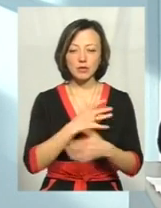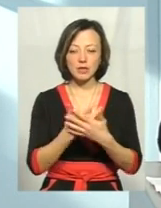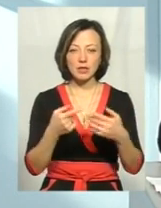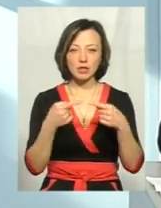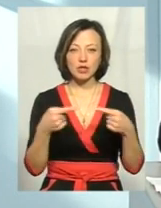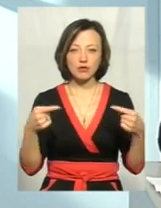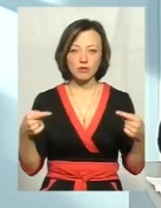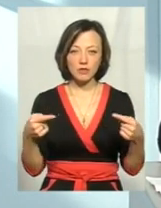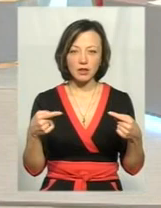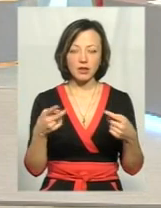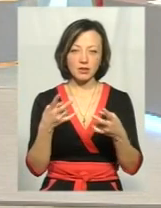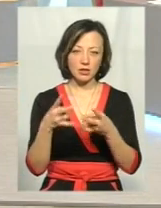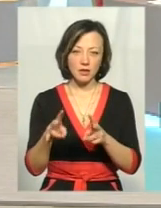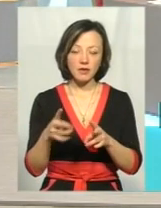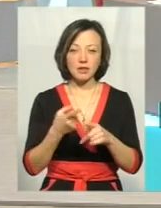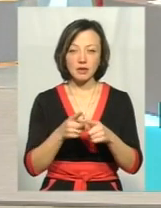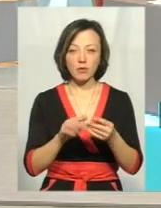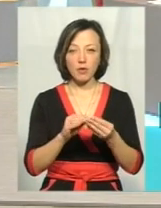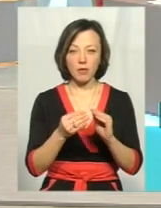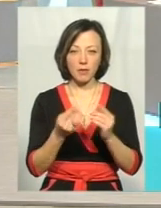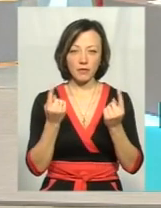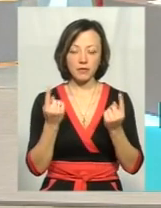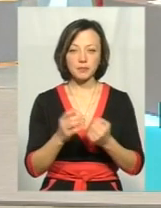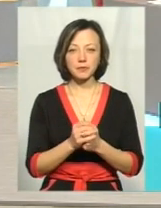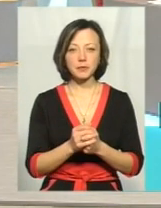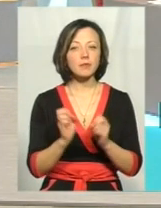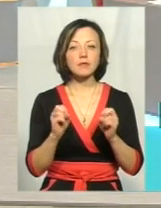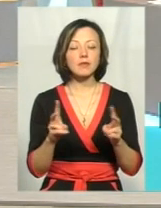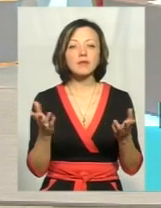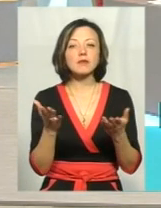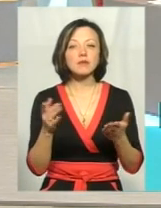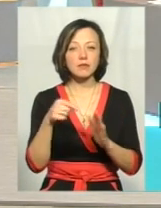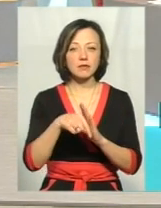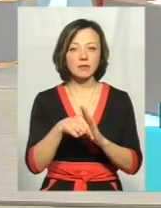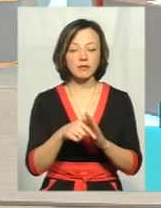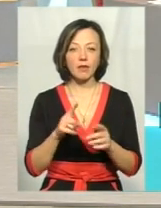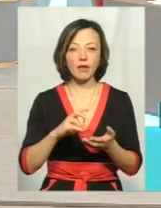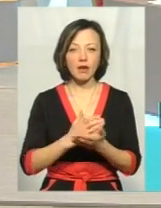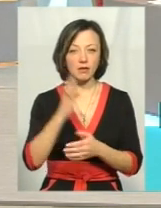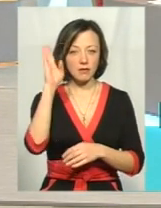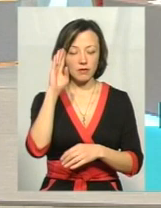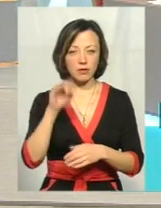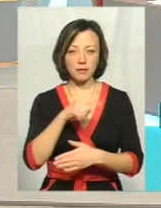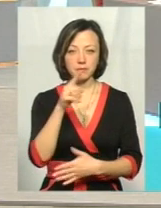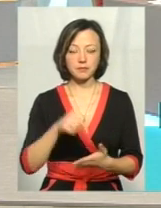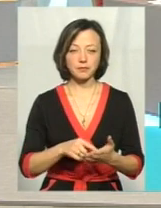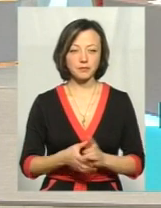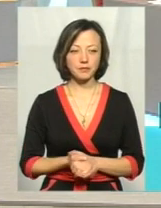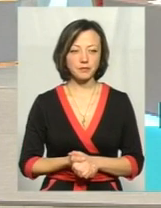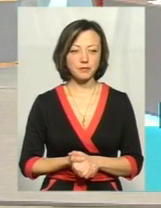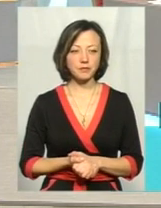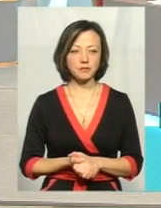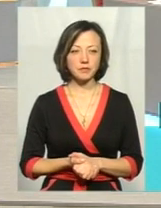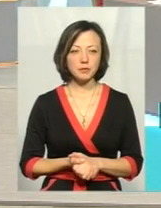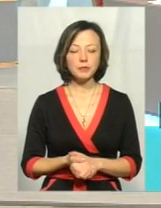речовини в односні горизонти. Це проблема із проблем. А яку загрозу несе, в принципі, неякісна вода? Та неякісна вода, ну,